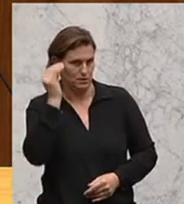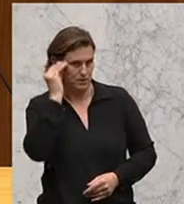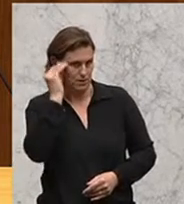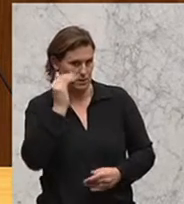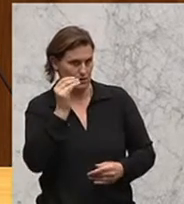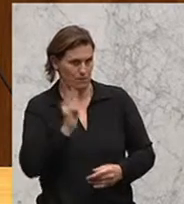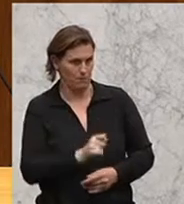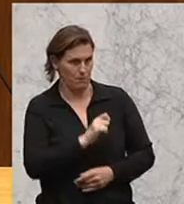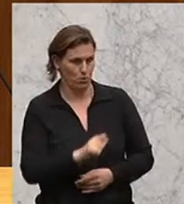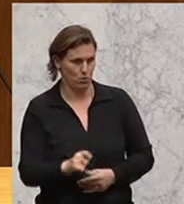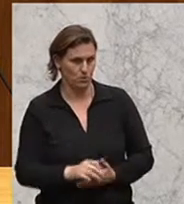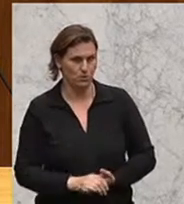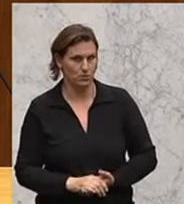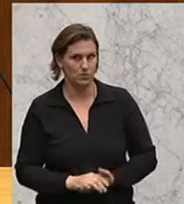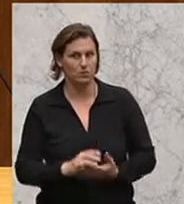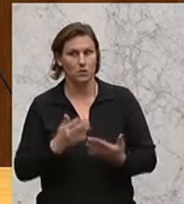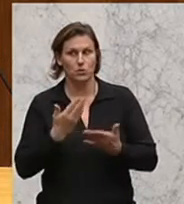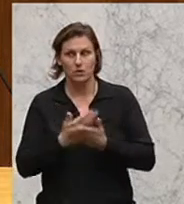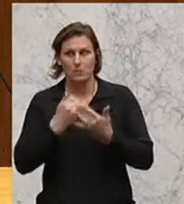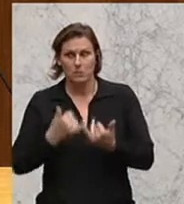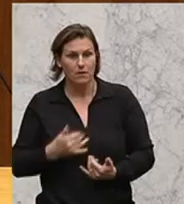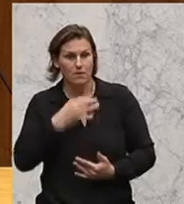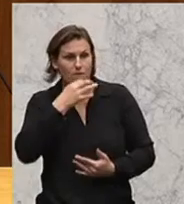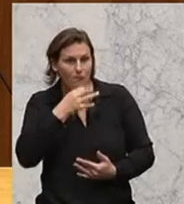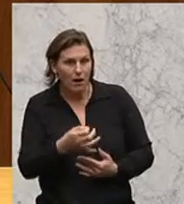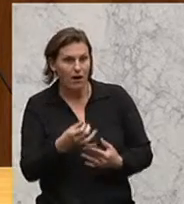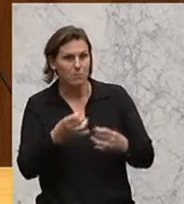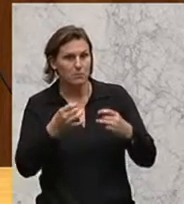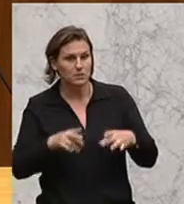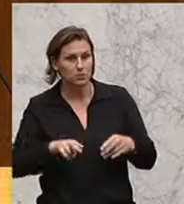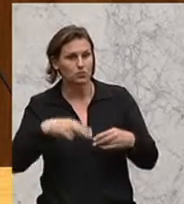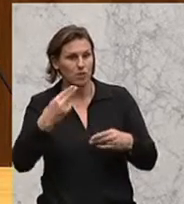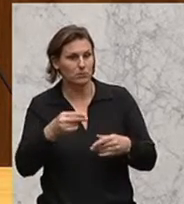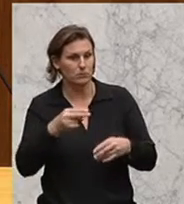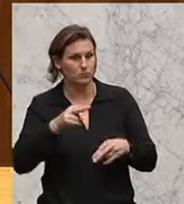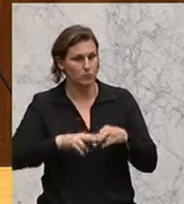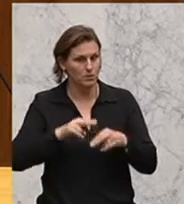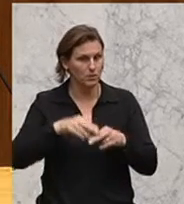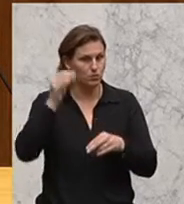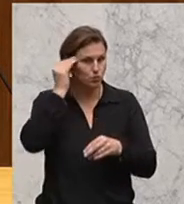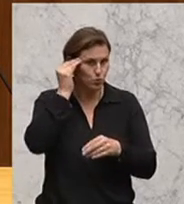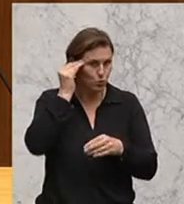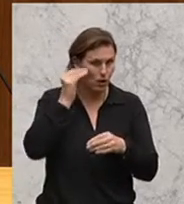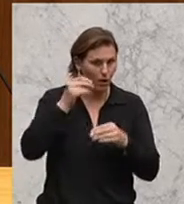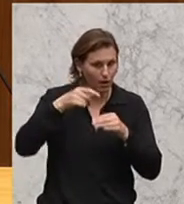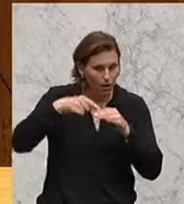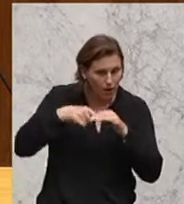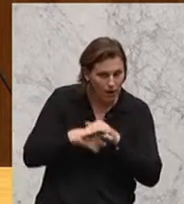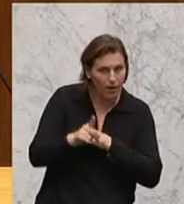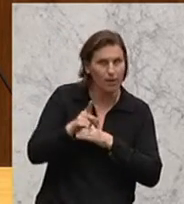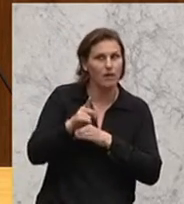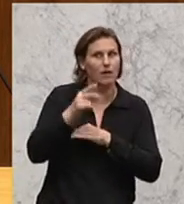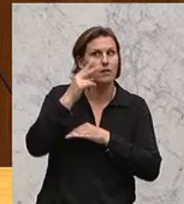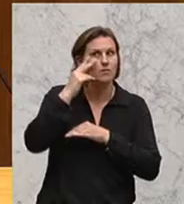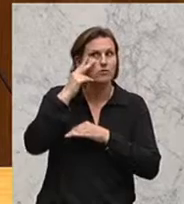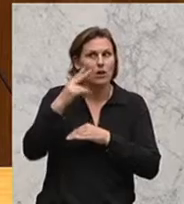Und die Frage ist, was dann passiert, wenn die Kinder dann irgendwann einmal in die Schule kommen und letztlich dann plötzlich